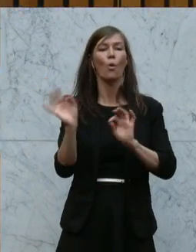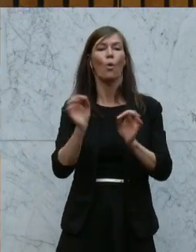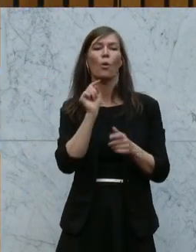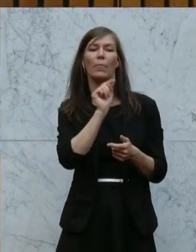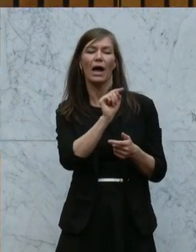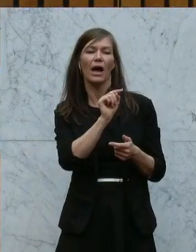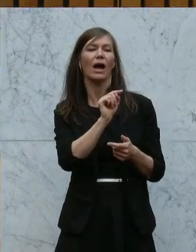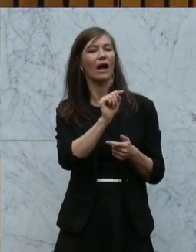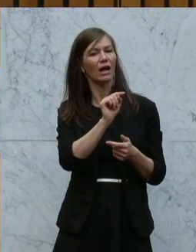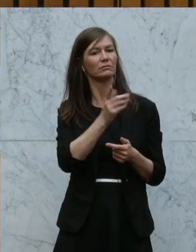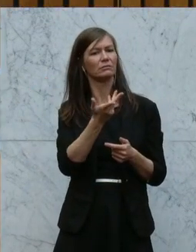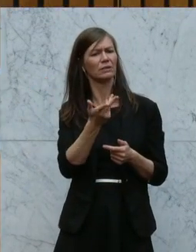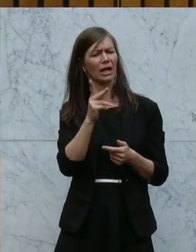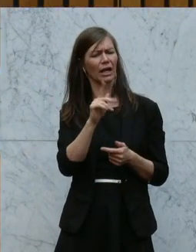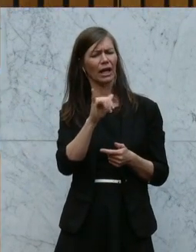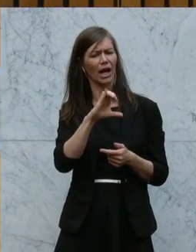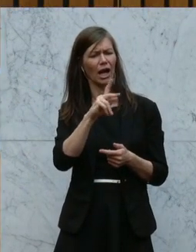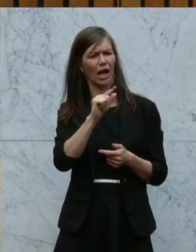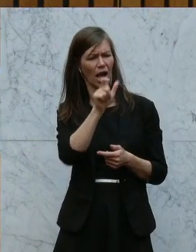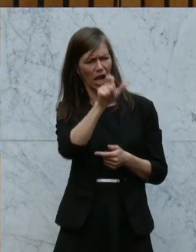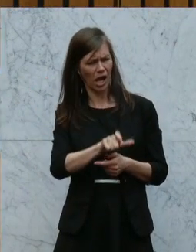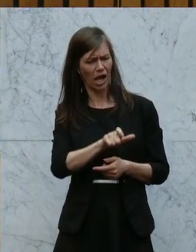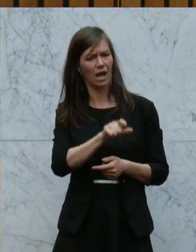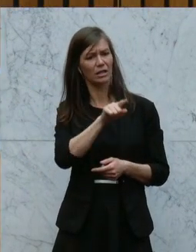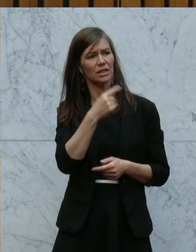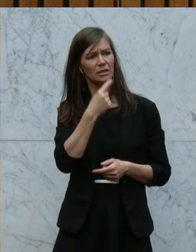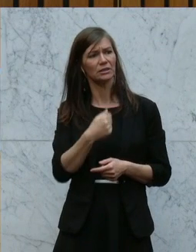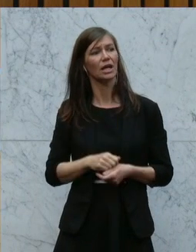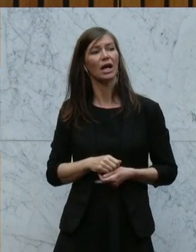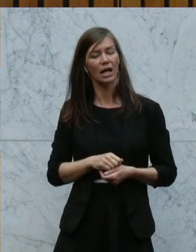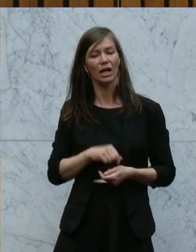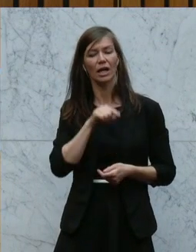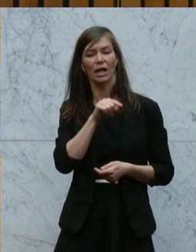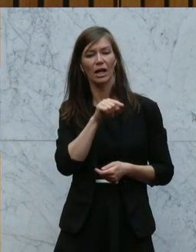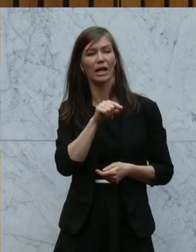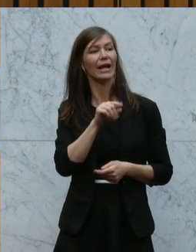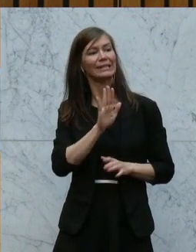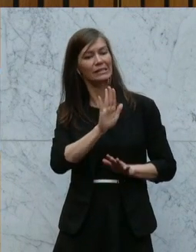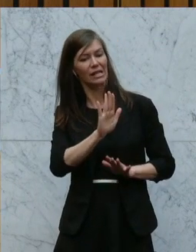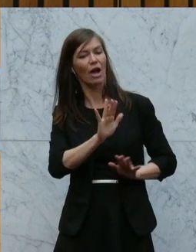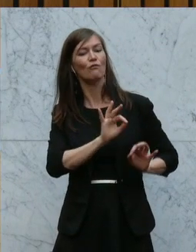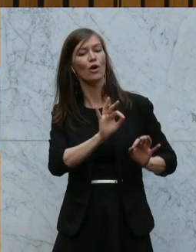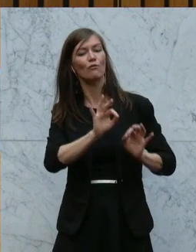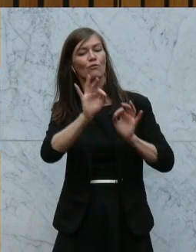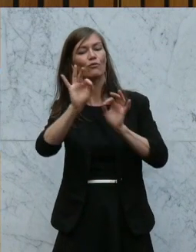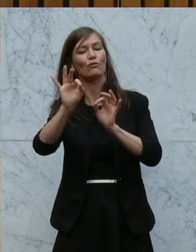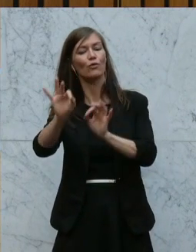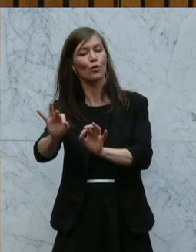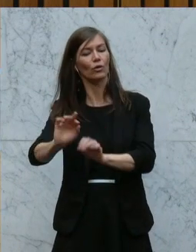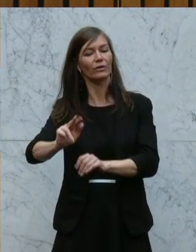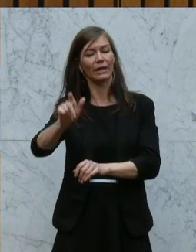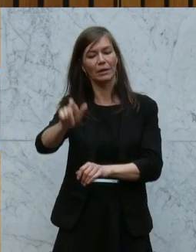gesagt hat, dass eine zur Verfügung gestellte Formulierung durch einen Dritten ein Ausdruck von Dummheit sein könnte, keinen